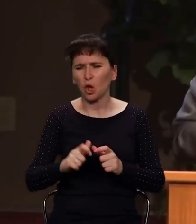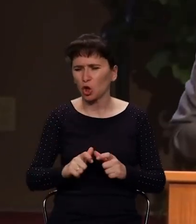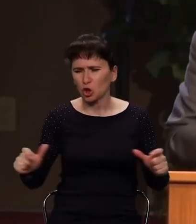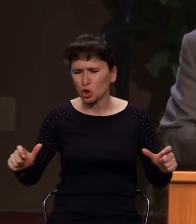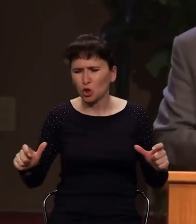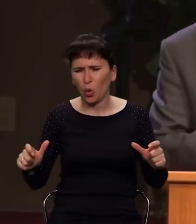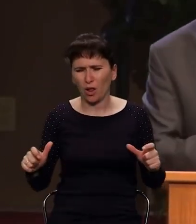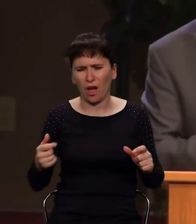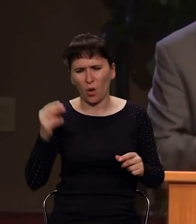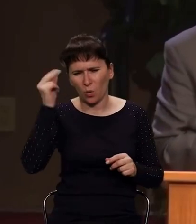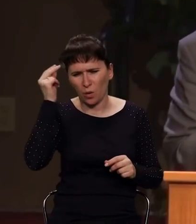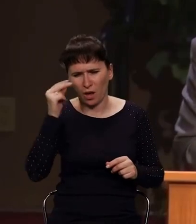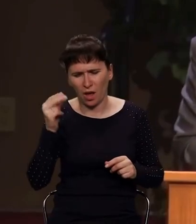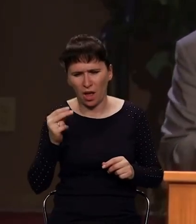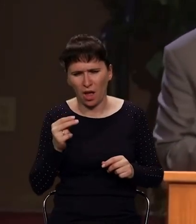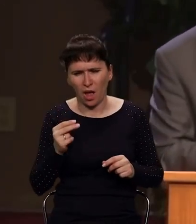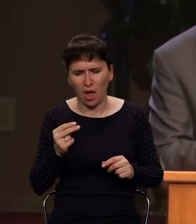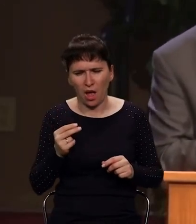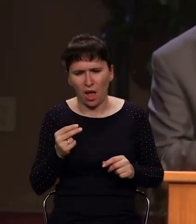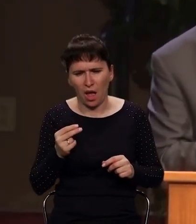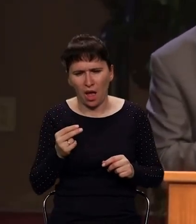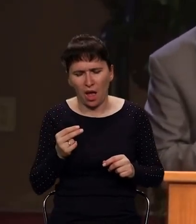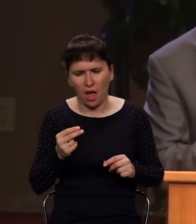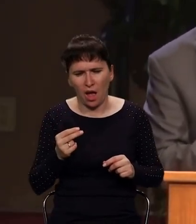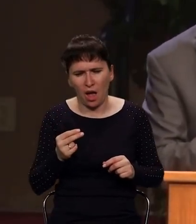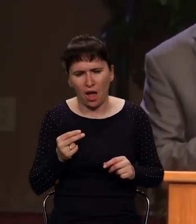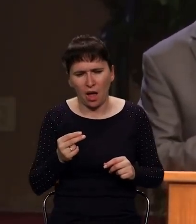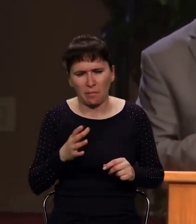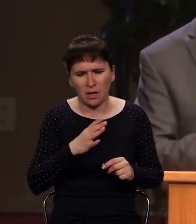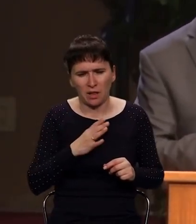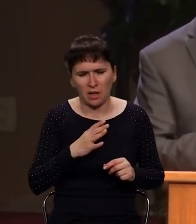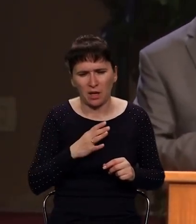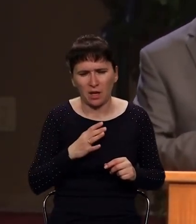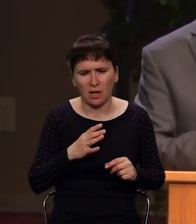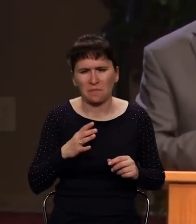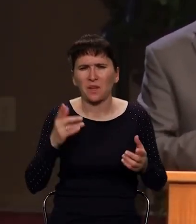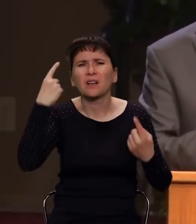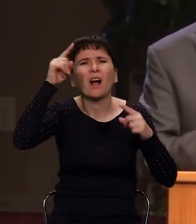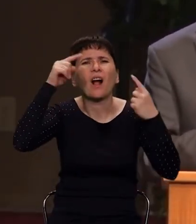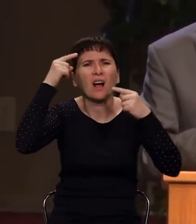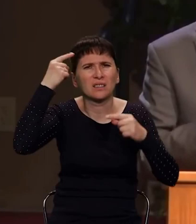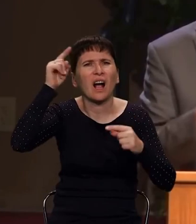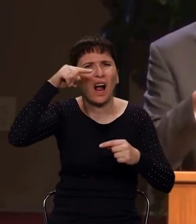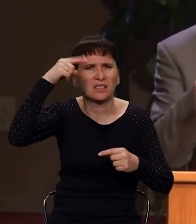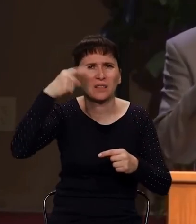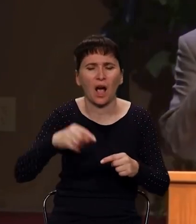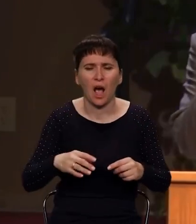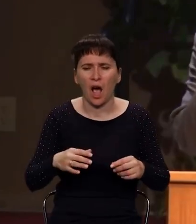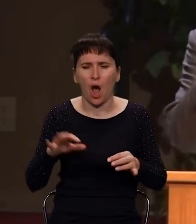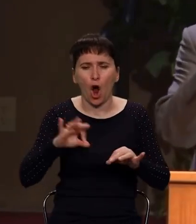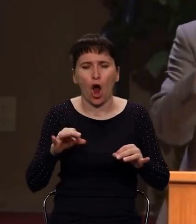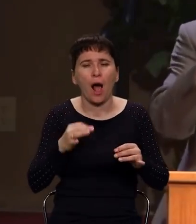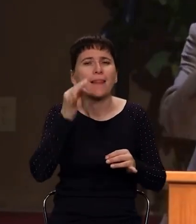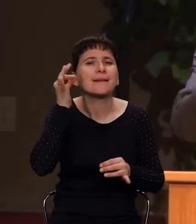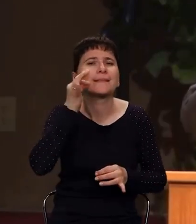лиса на повозке или волк, но кто-то из них просился, дай я одну лапку положу. Вы помните это? А потом говорит, ты